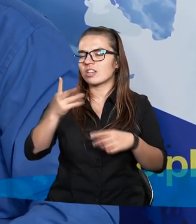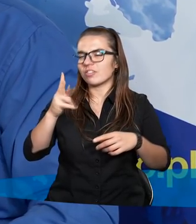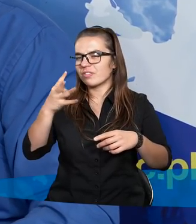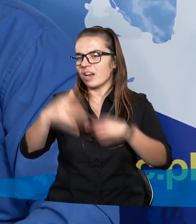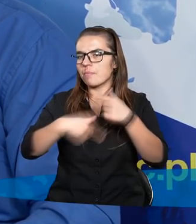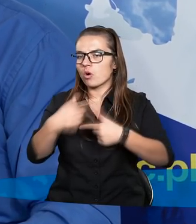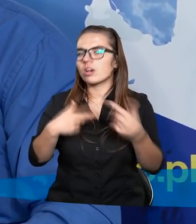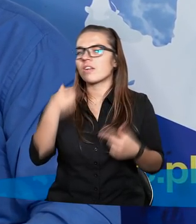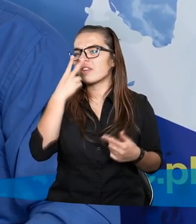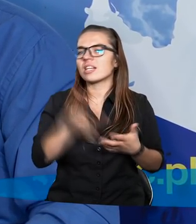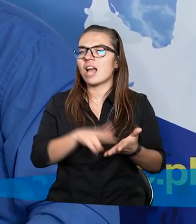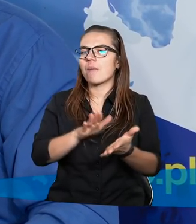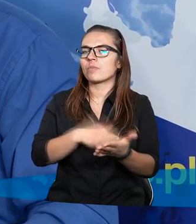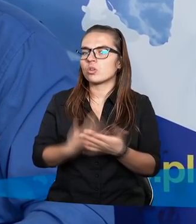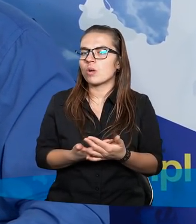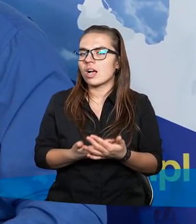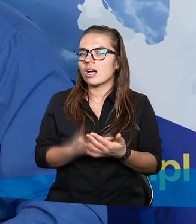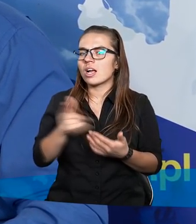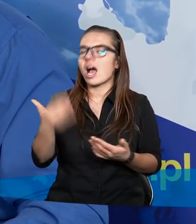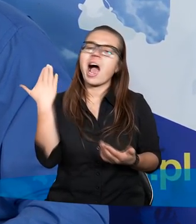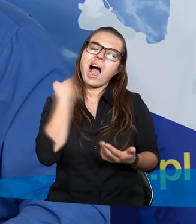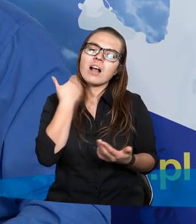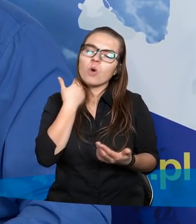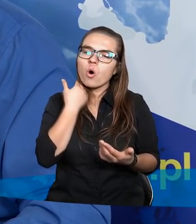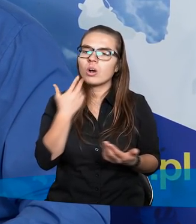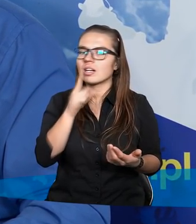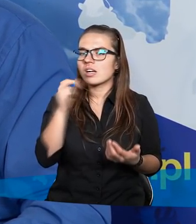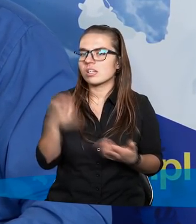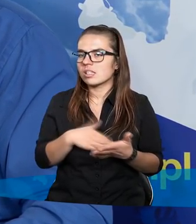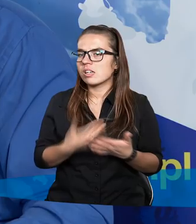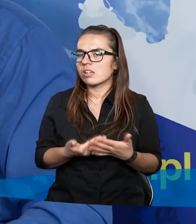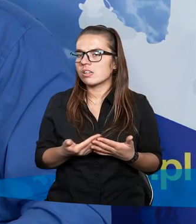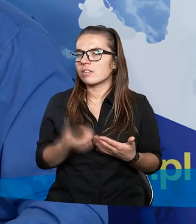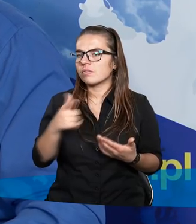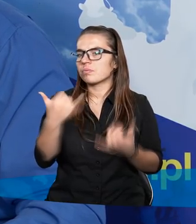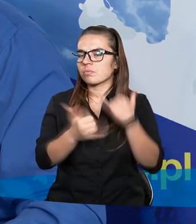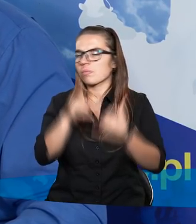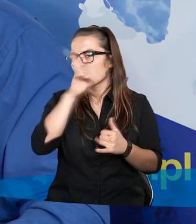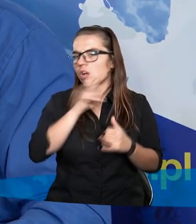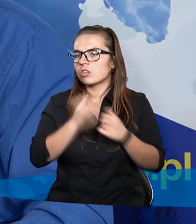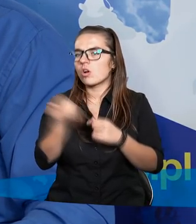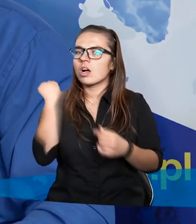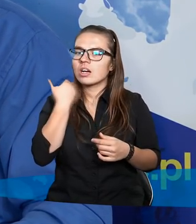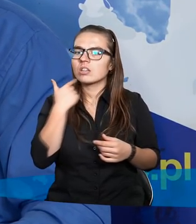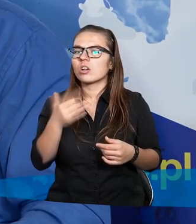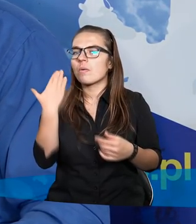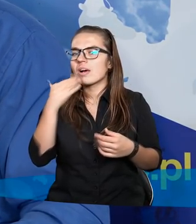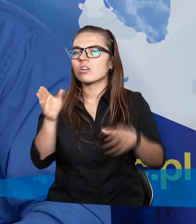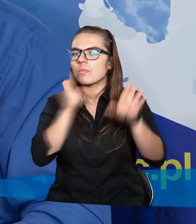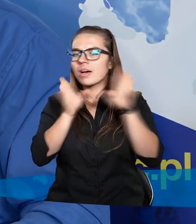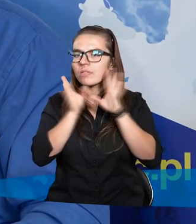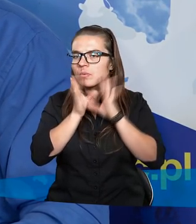pokolenia widzimy na przykład na alkoholikach. Prawda? Jeżeli rodzice są alkoholikami, to jest bardzo